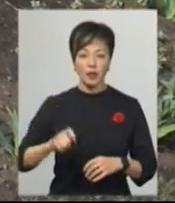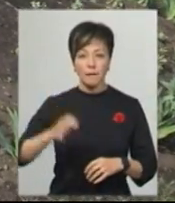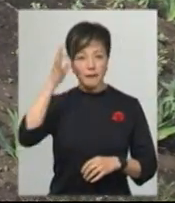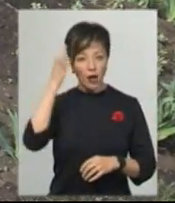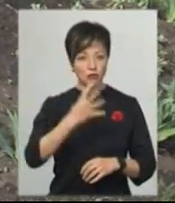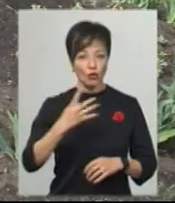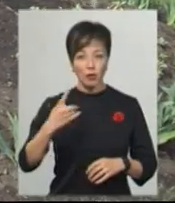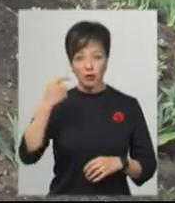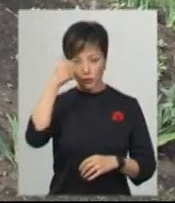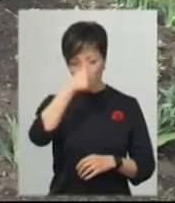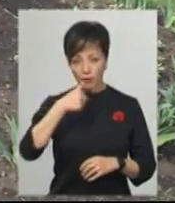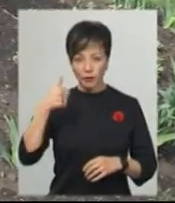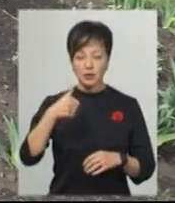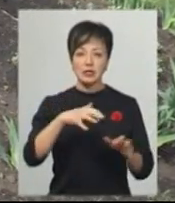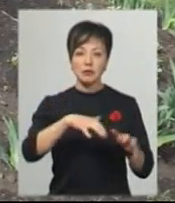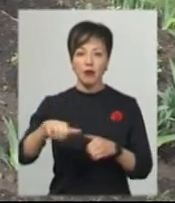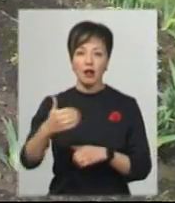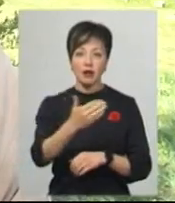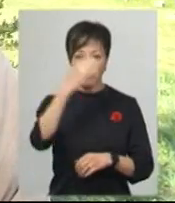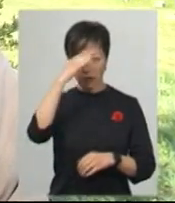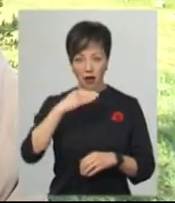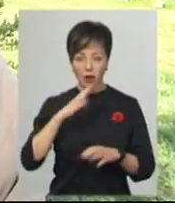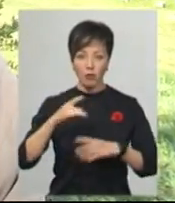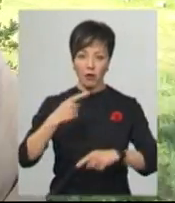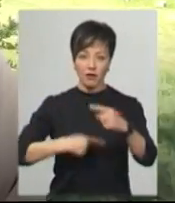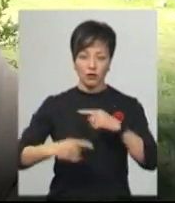на війну забрали її батька. Після перемоги він повернувся додому.